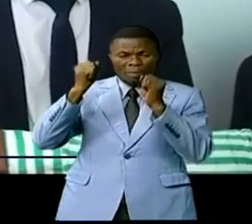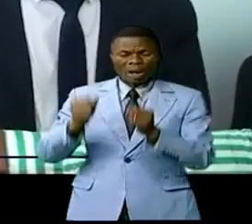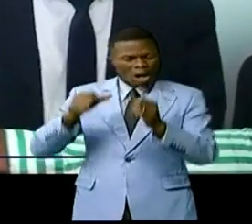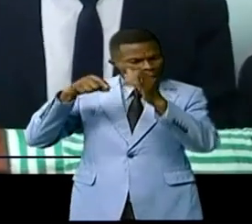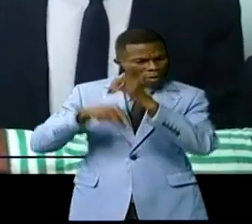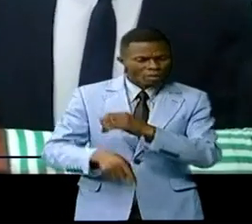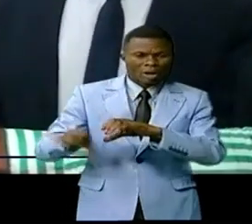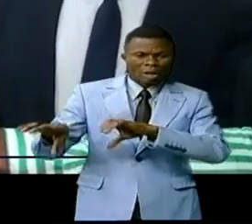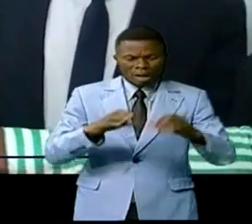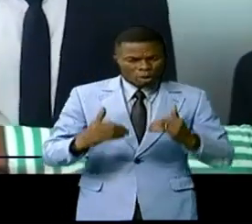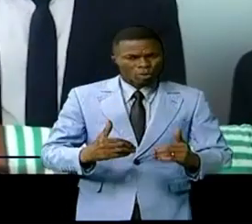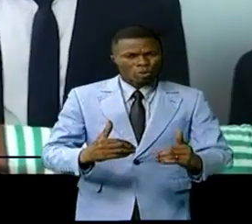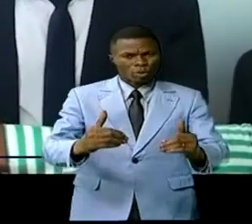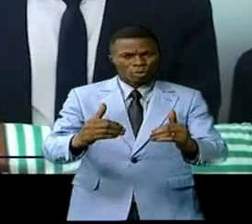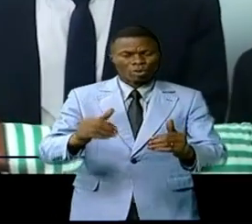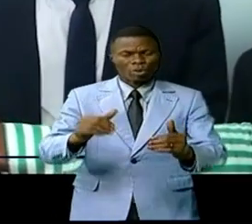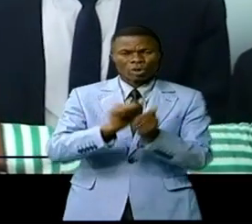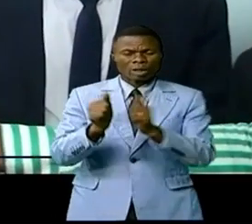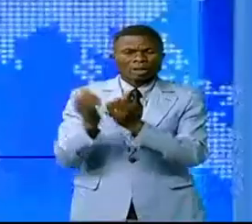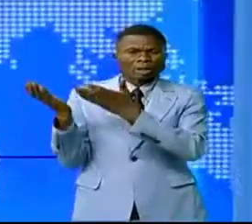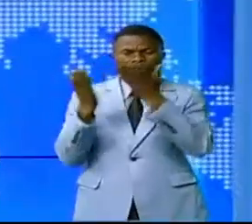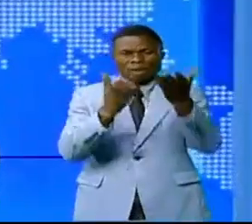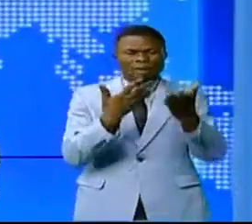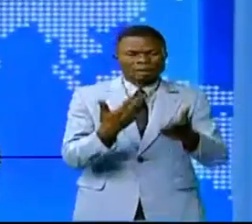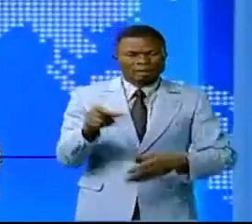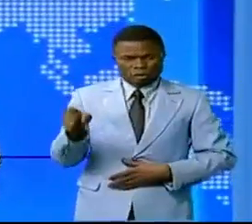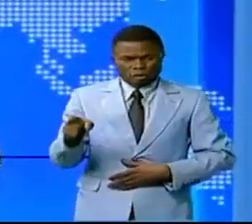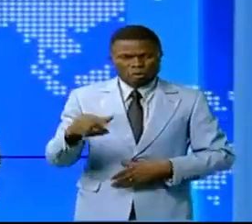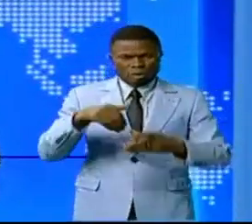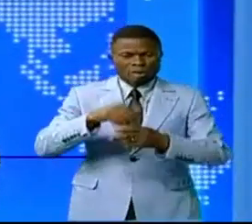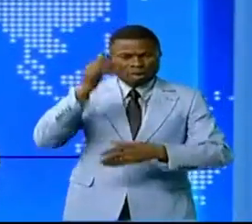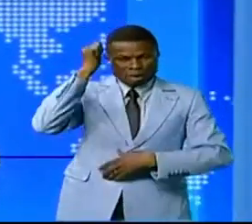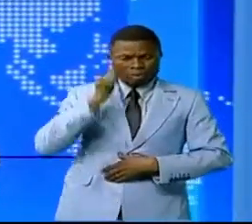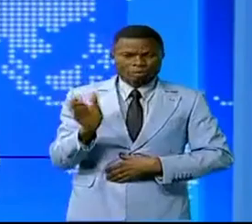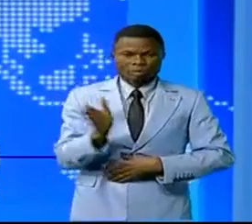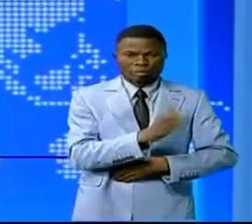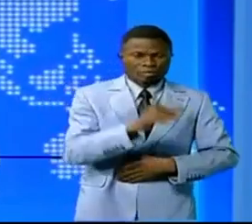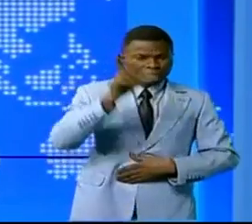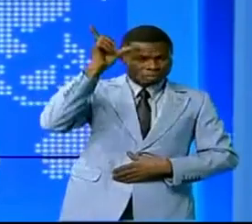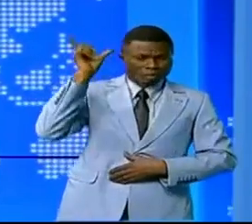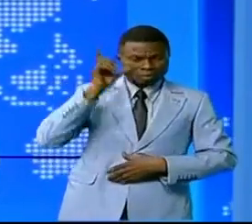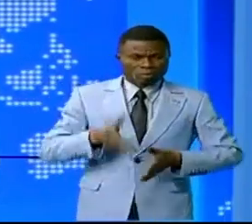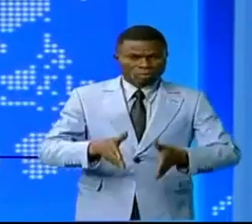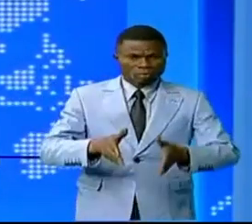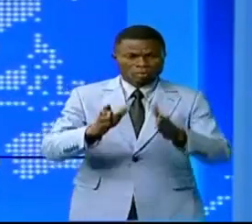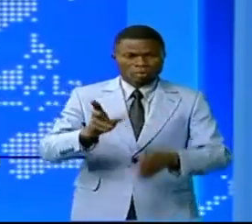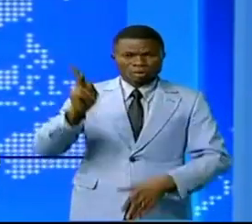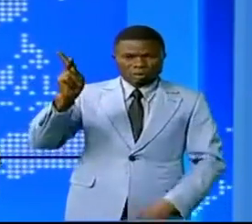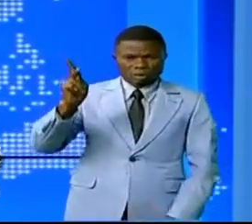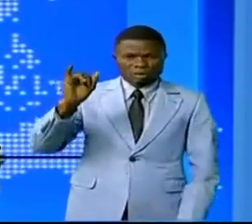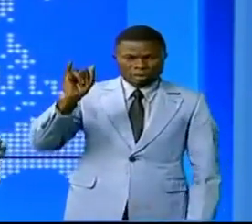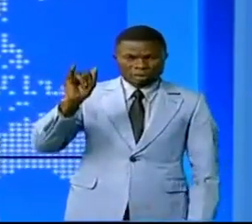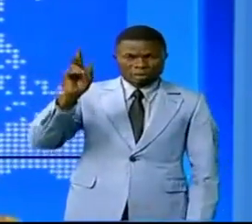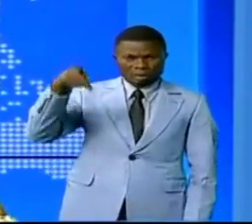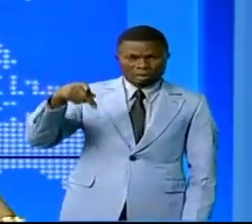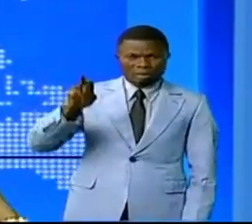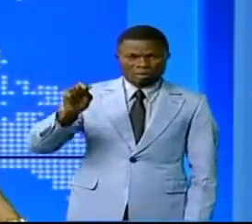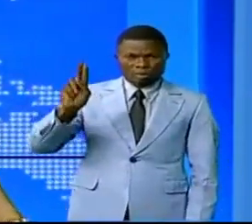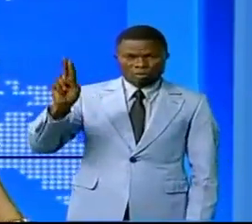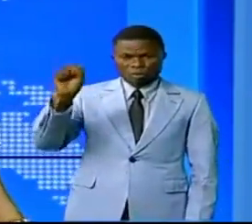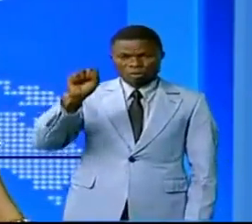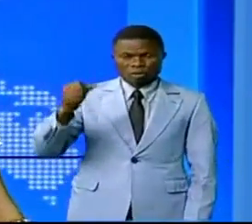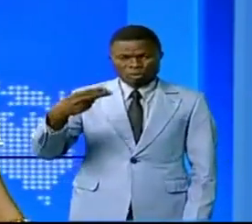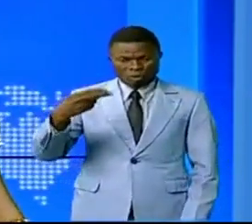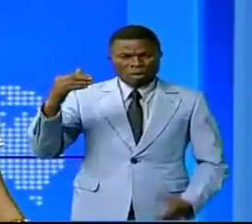l'activité va continuer par rapport aux transports. A Lubumbashi, la route Kipushi-Lubumbashi est de